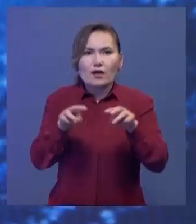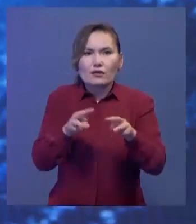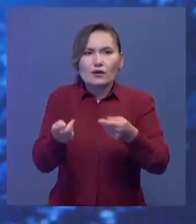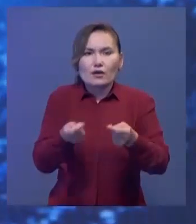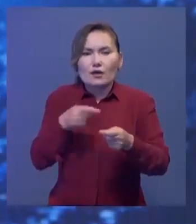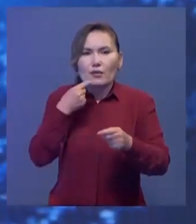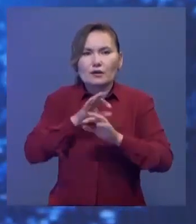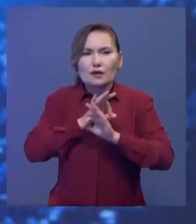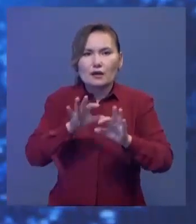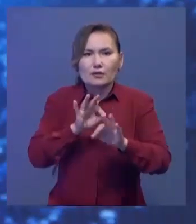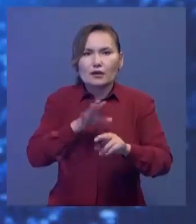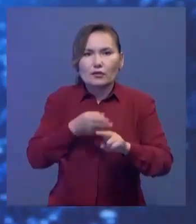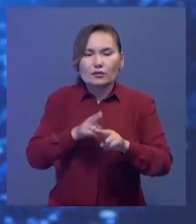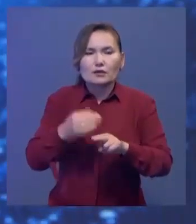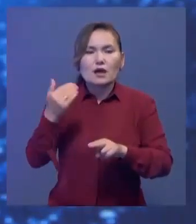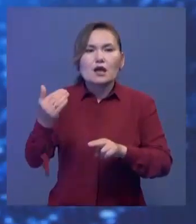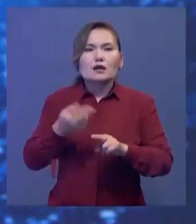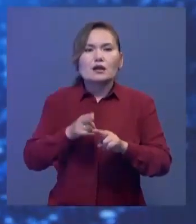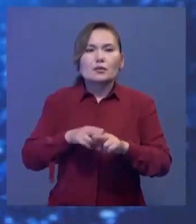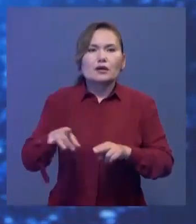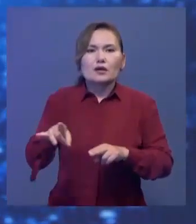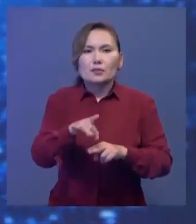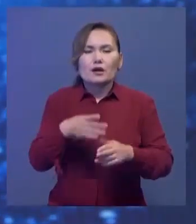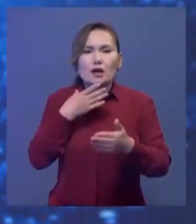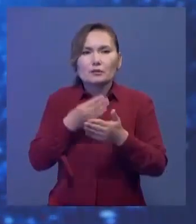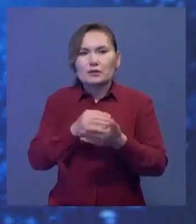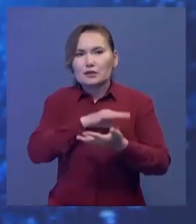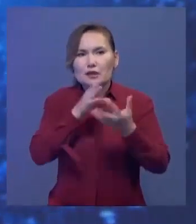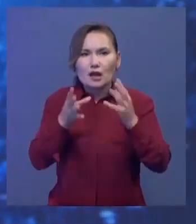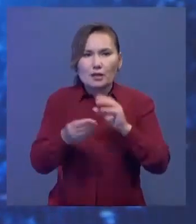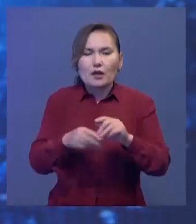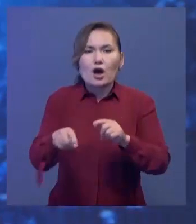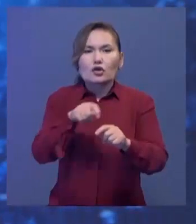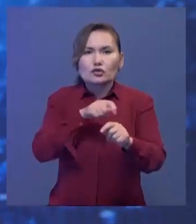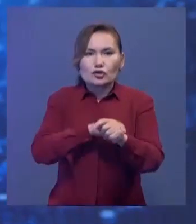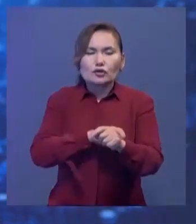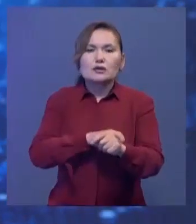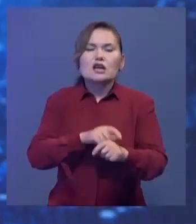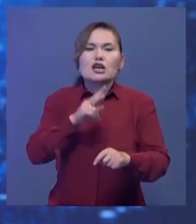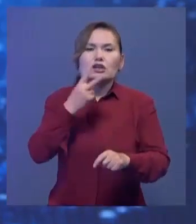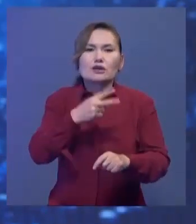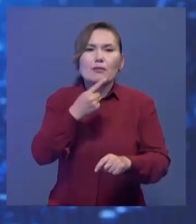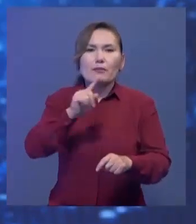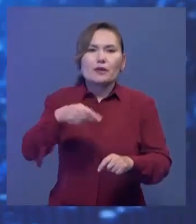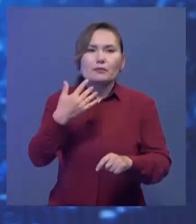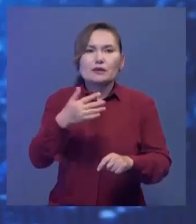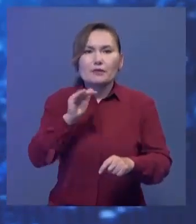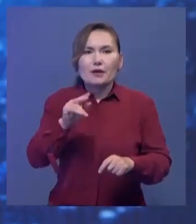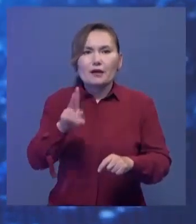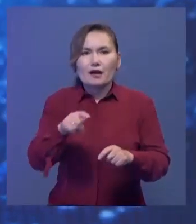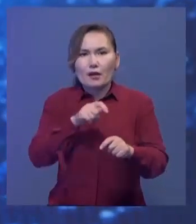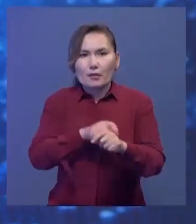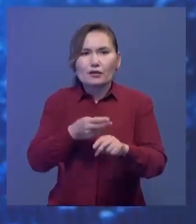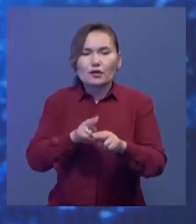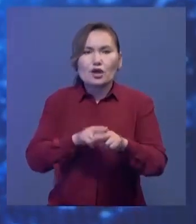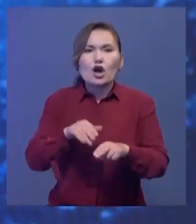менесіра Мағзомырзаға Леев айтты. Оның сөзіне сөйінсек, республикалық меншікте жалп озындығы 21.5 мүмін шақырымды